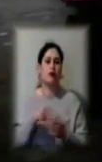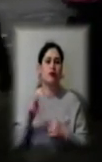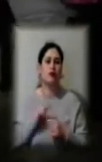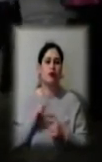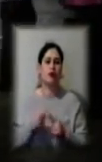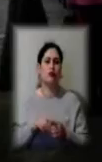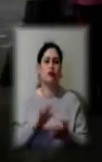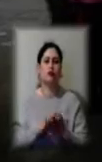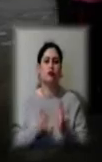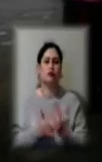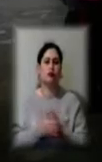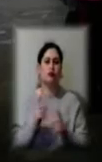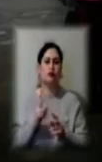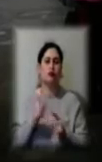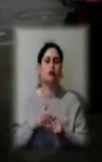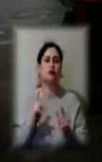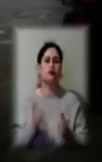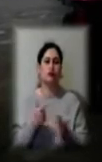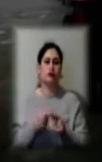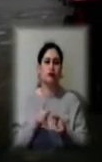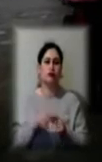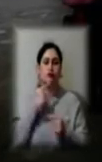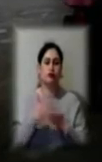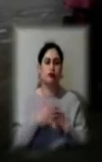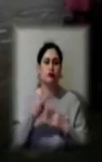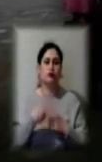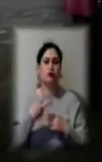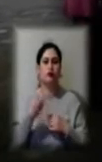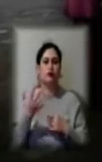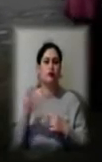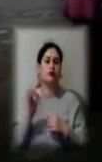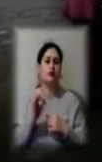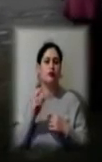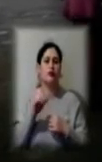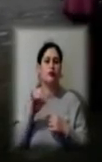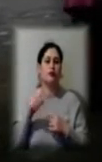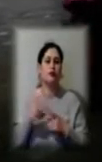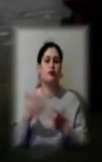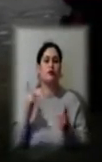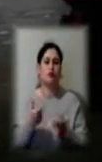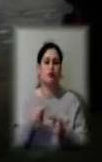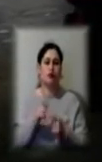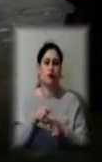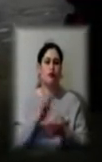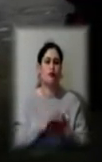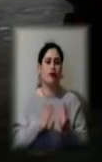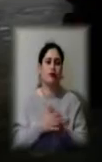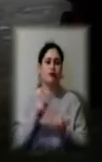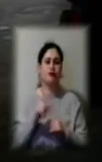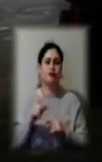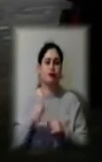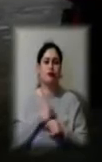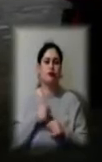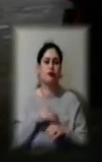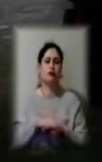Той, хто погодився, це близько 20-25 підприємців, які погодились на такі умови. Людей на самому ринку у нас, як ви